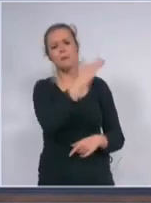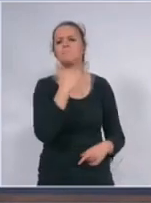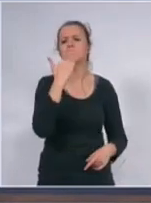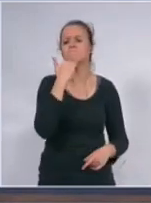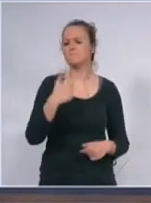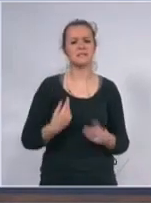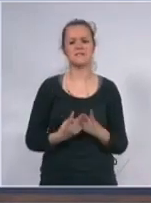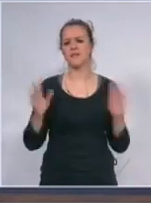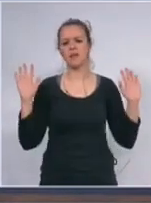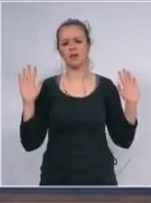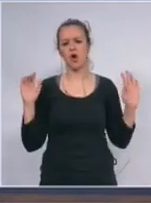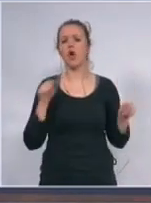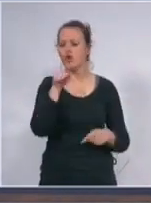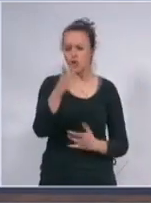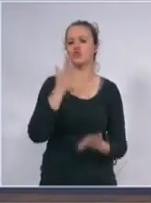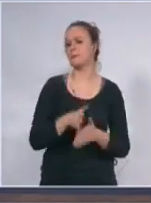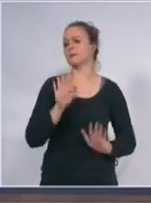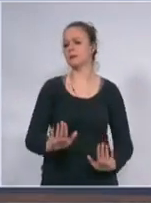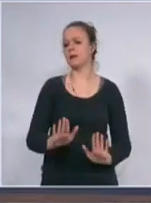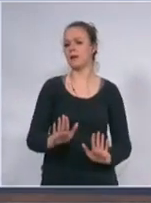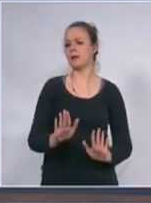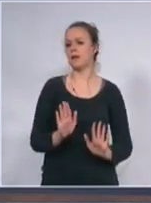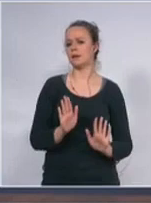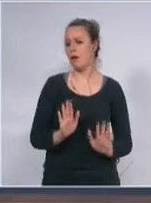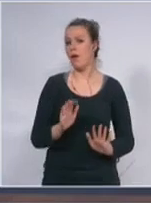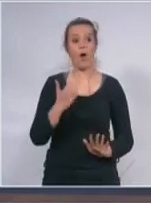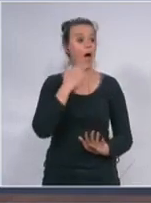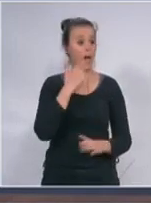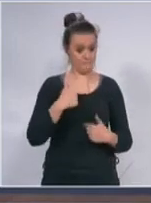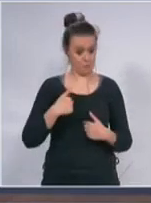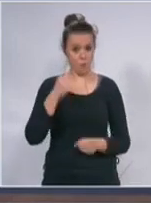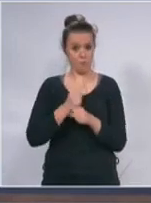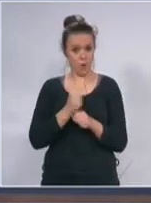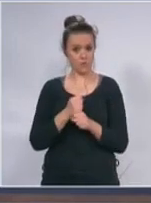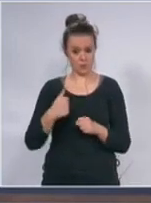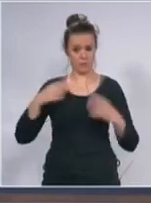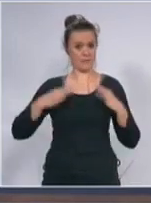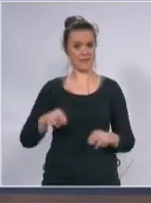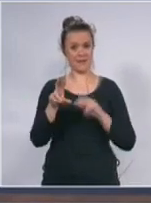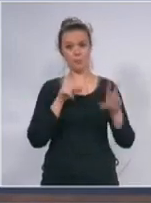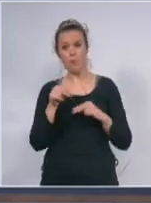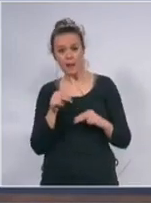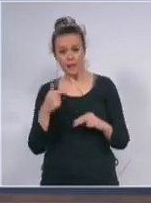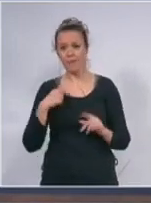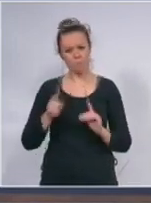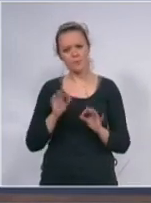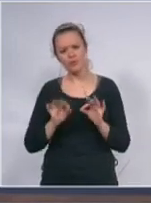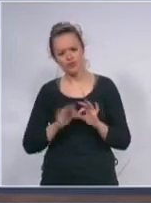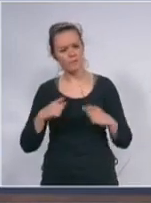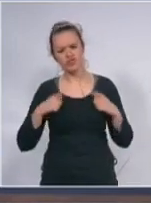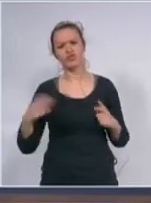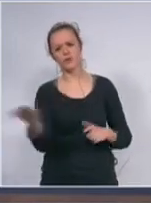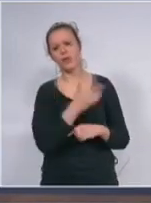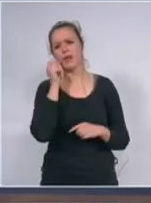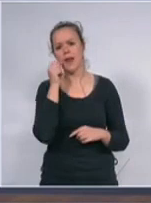to će se dogoditi u Srbiji jer moj posao je kao predsjednik Republike da štitim živote ovog naroda da štitim